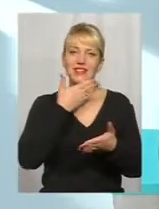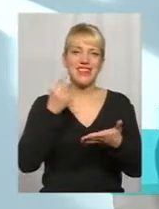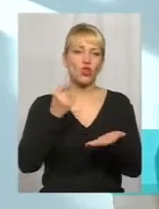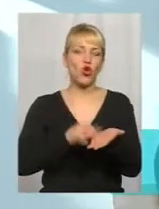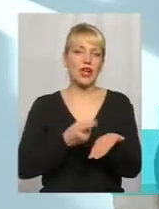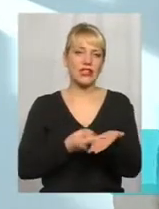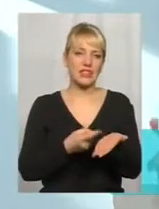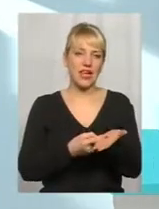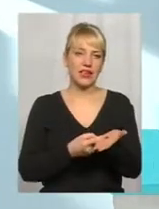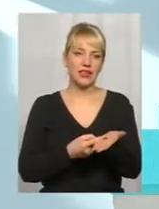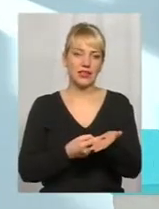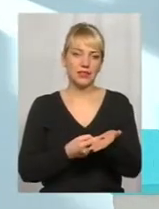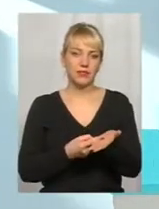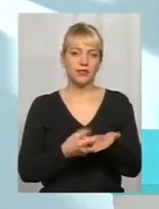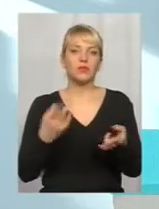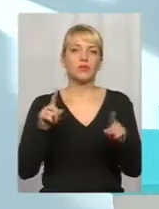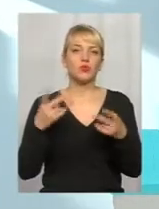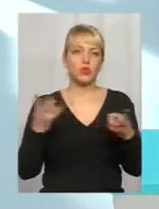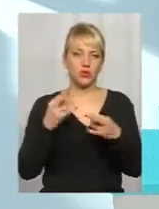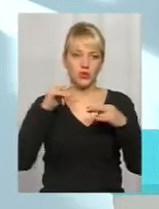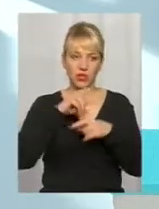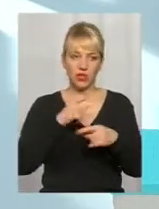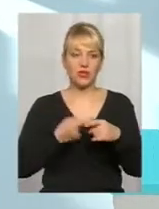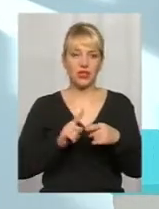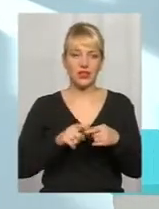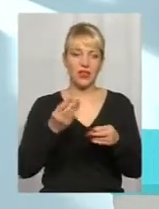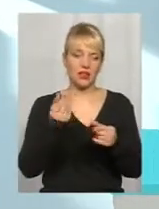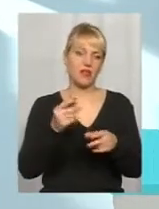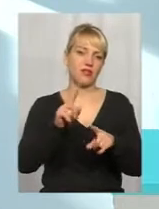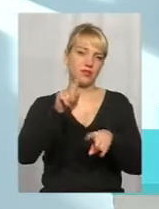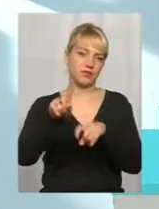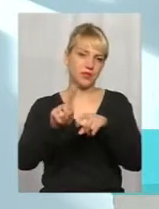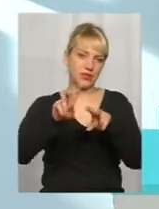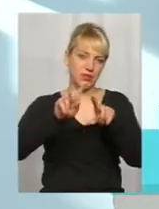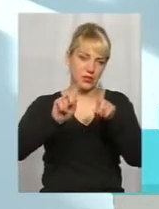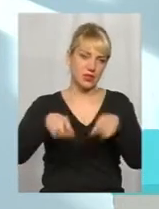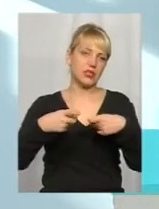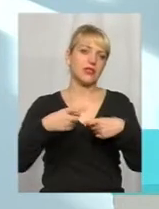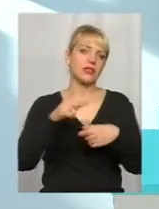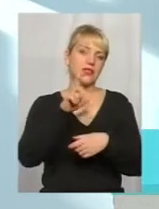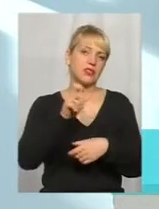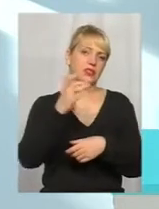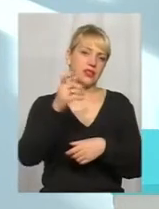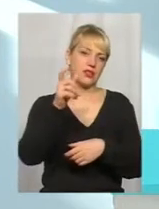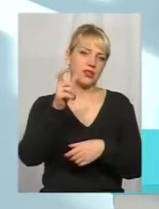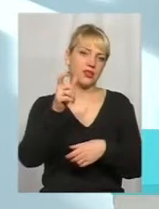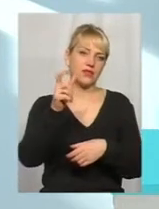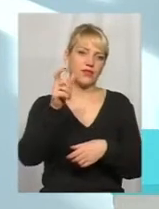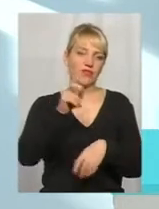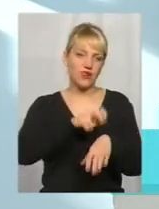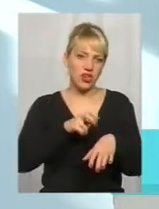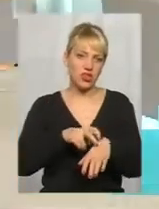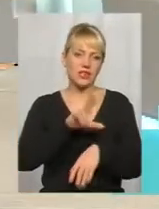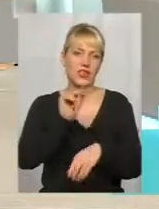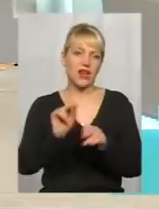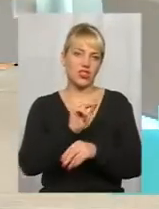состоятельності свого рішення, але всі ці гроші можуть просто зняти з нього. Тобто, ці гроші заплатить він за лічення пацієнта. Скажіть, а